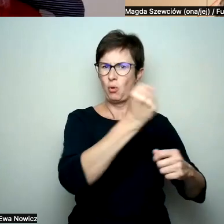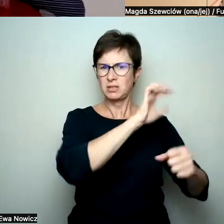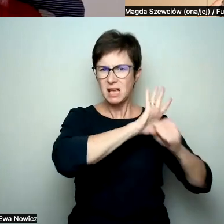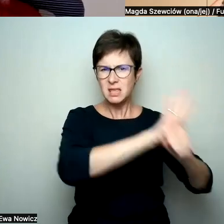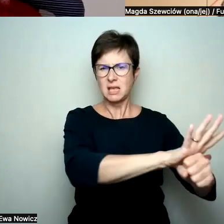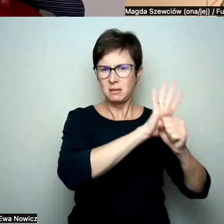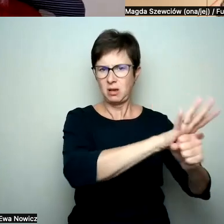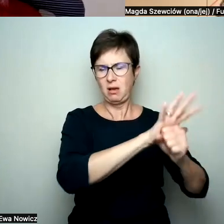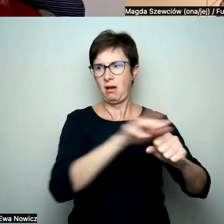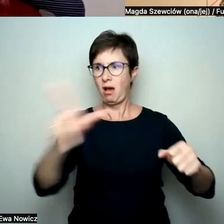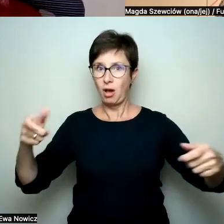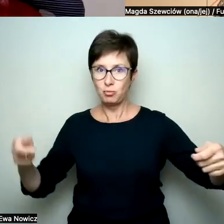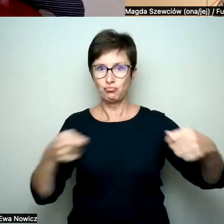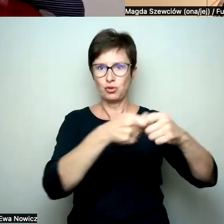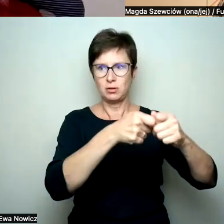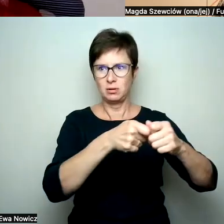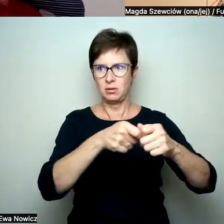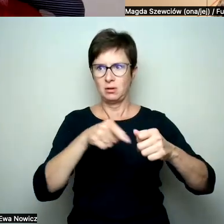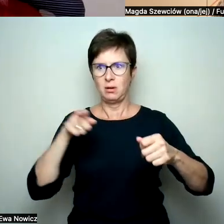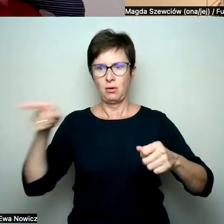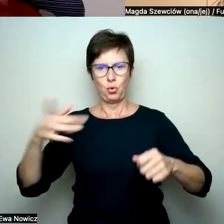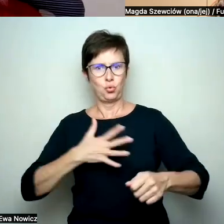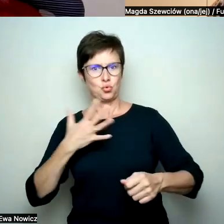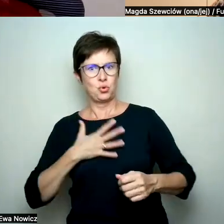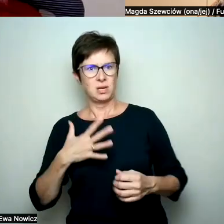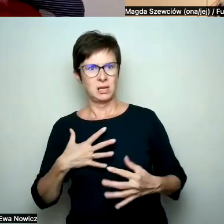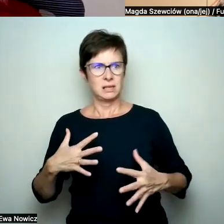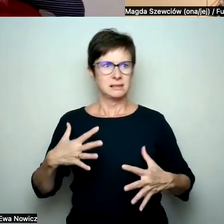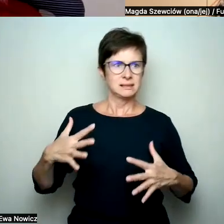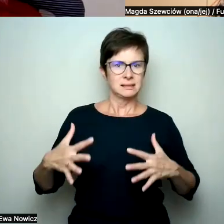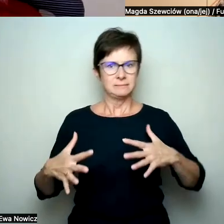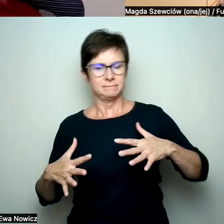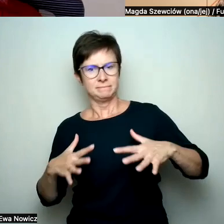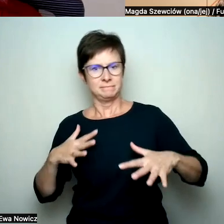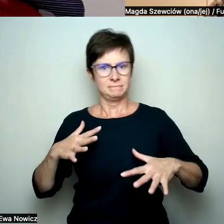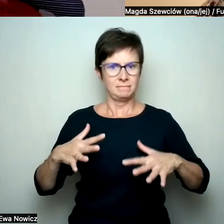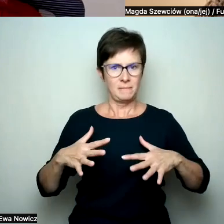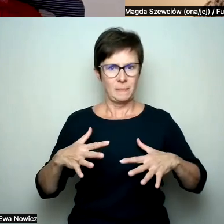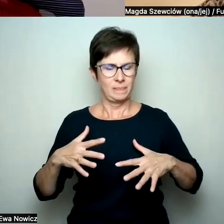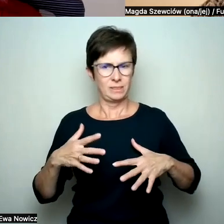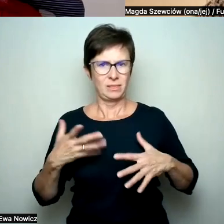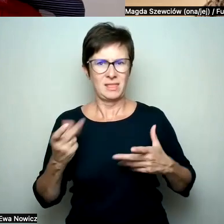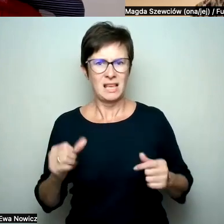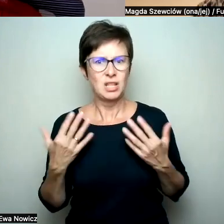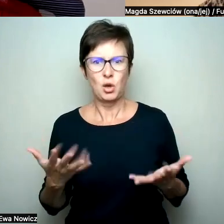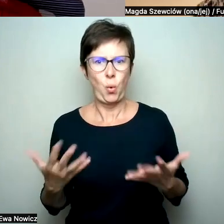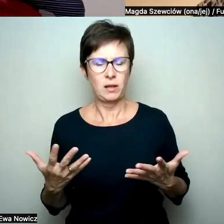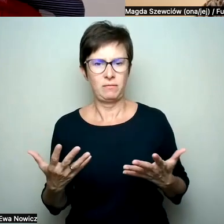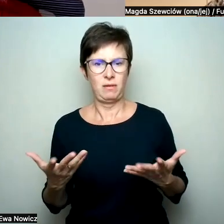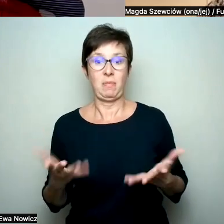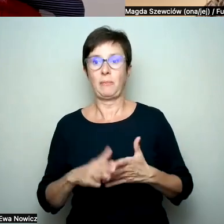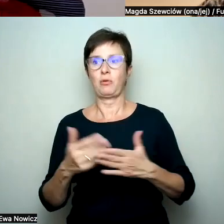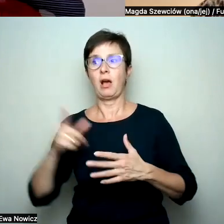to może być przerażające. To znaczy, że to może być tak, że to sojusznictwo wcale, jak sobie tak wyobrażam, nie jest takie, że tam wchodzę, już tam zostaję i na